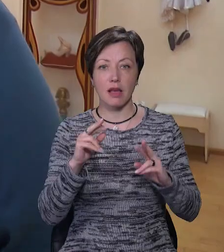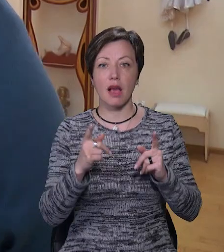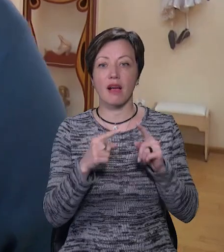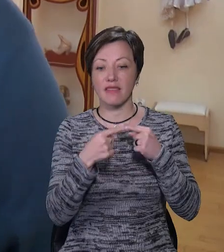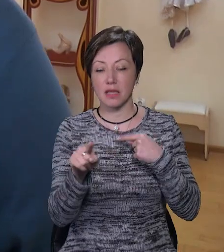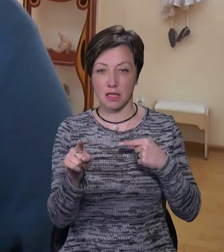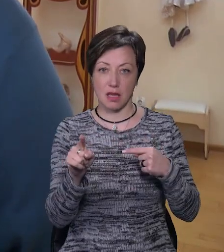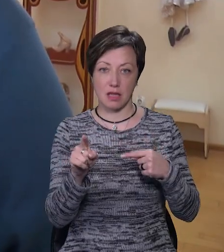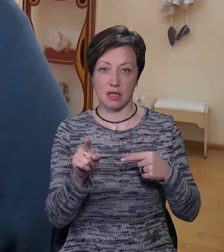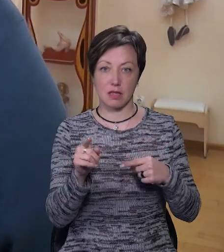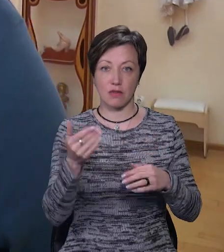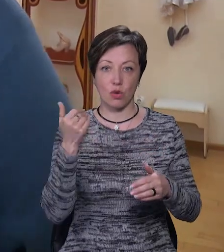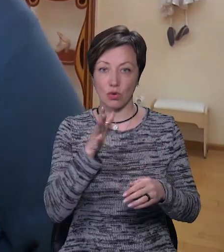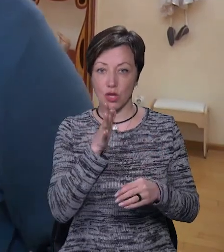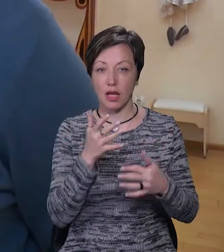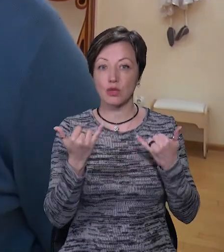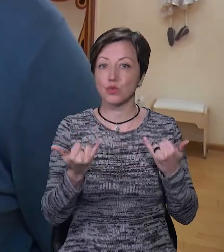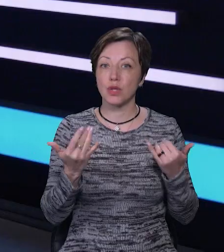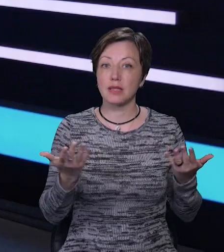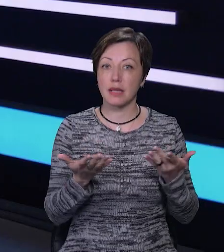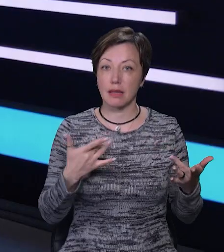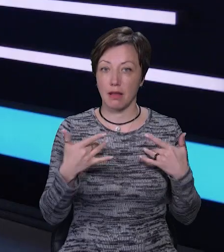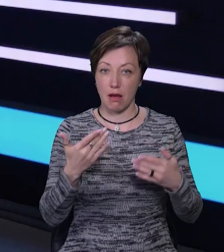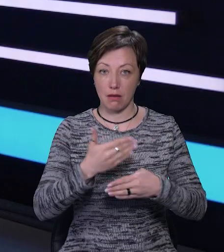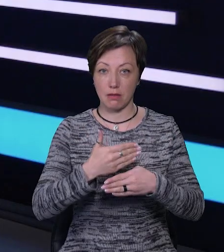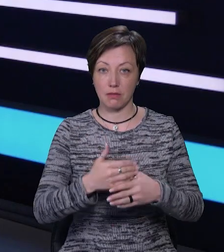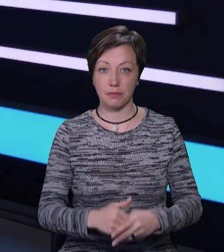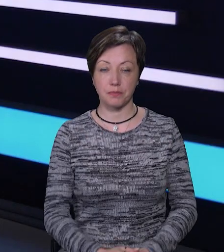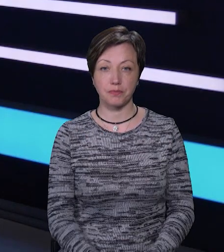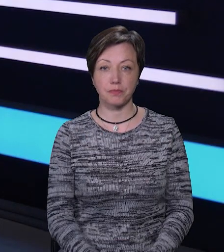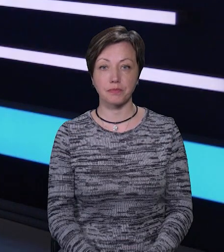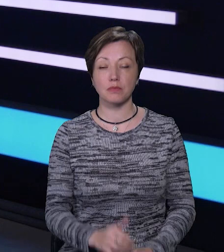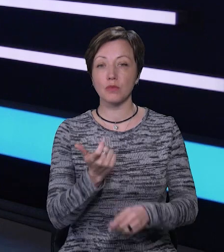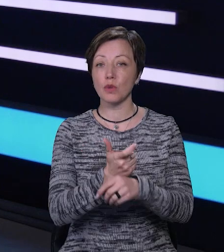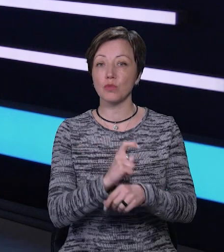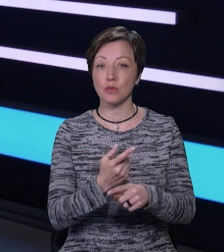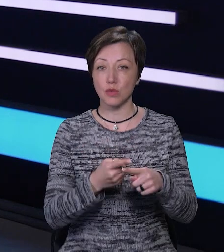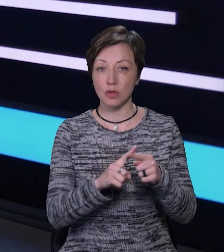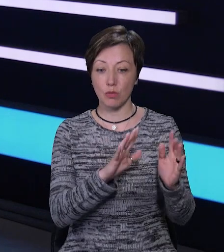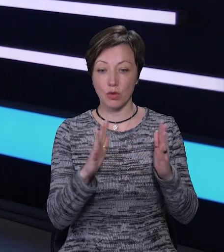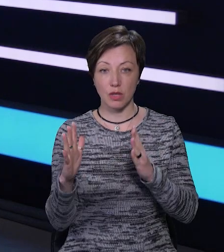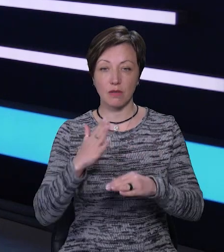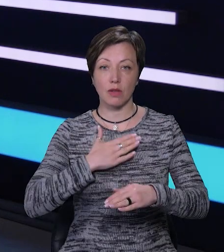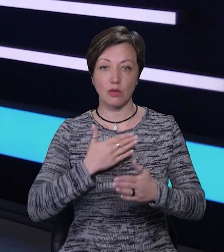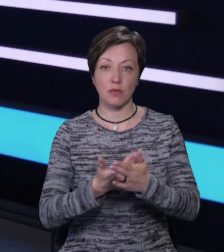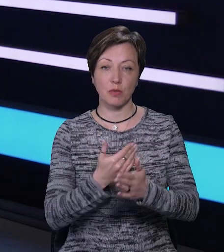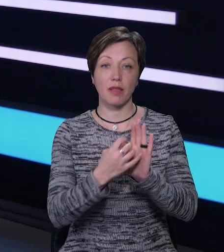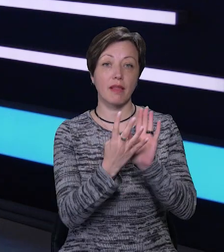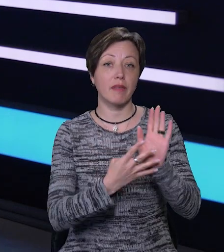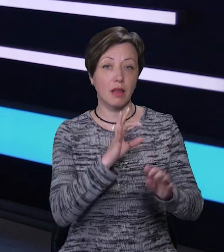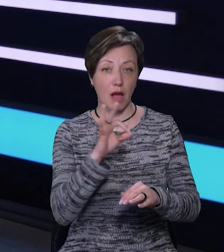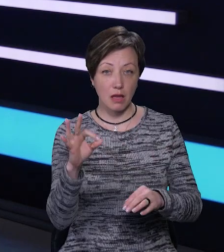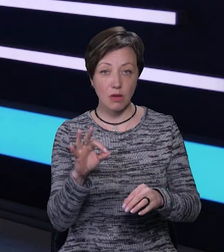він відрізняється від того часу, який сучасний театр. Більше про ці та інші події у нашому випуску О19,